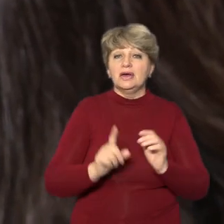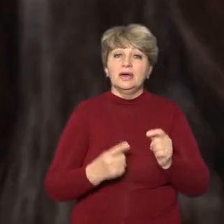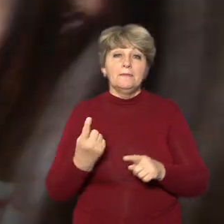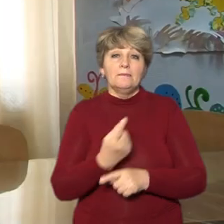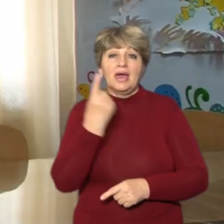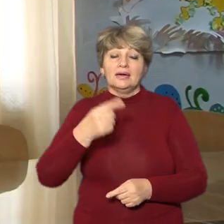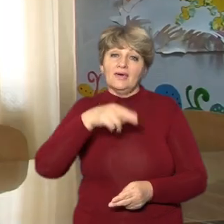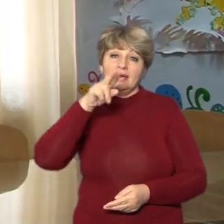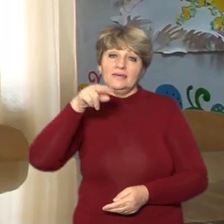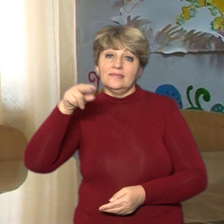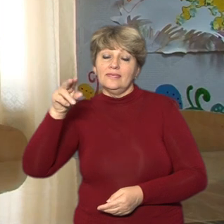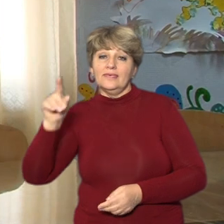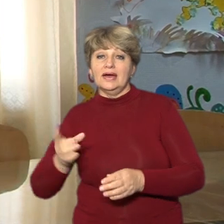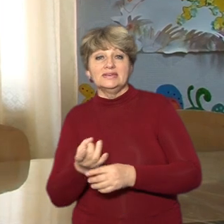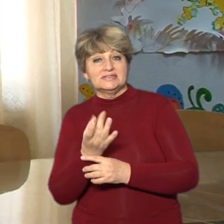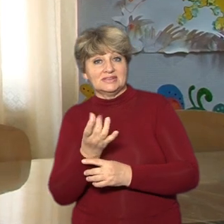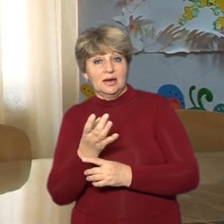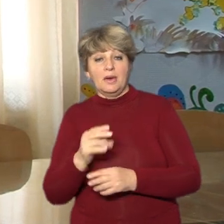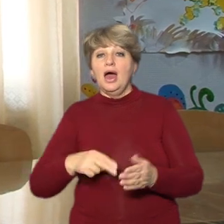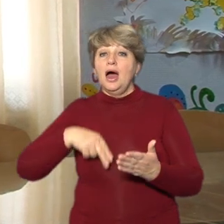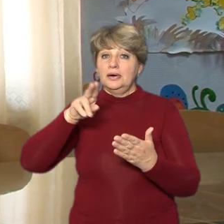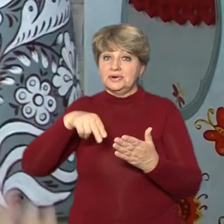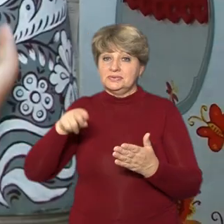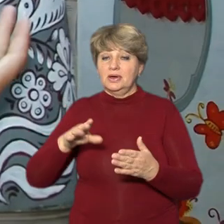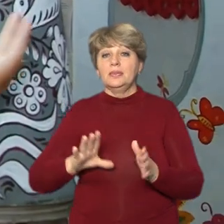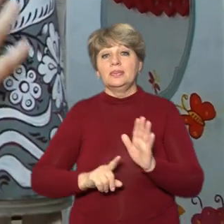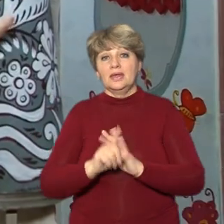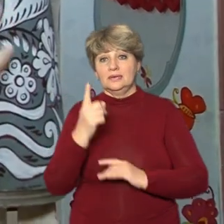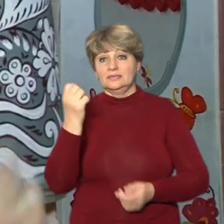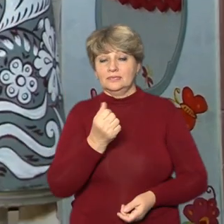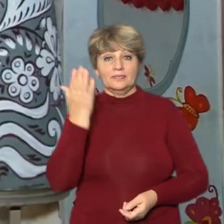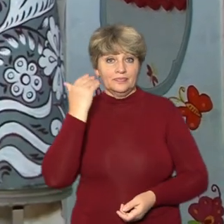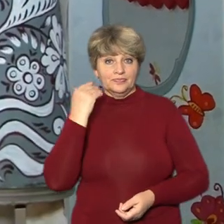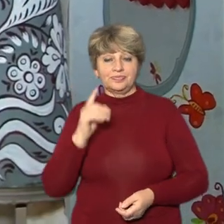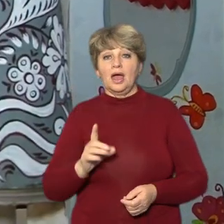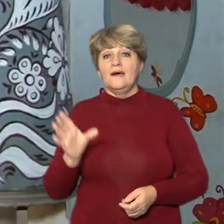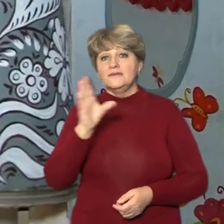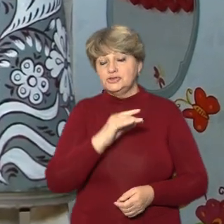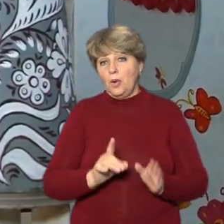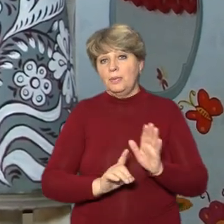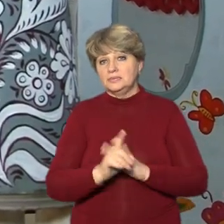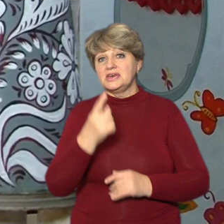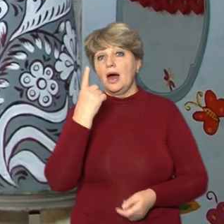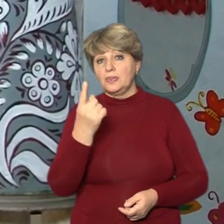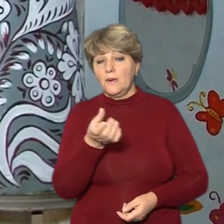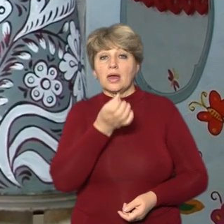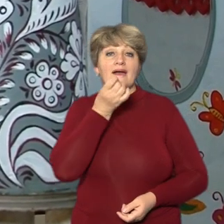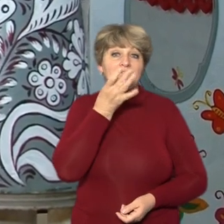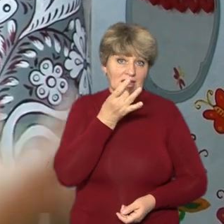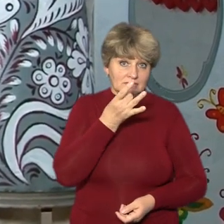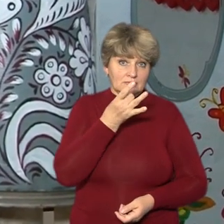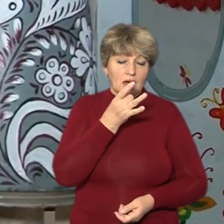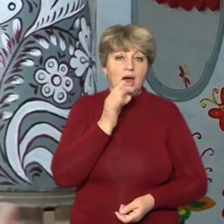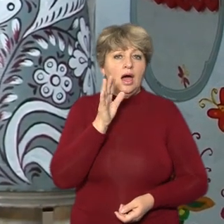реактивного снаряду. Каже, розмальовувати його почала тиждень тому. Все почалося з одної квітки, я не малювала саму композицію,